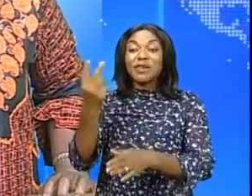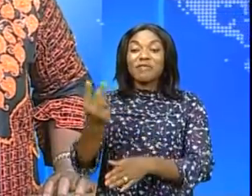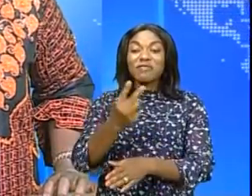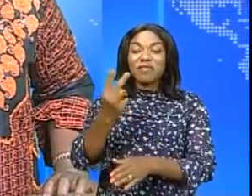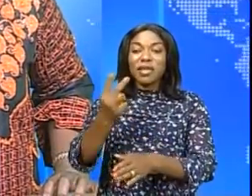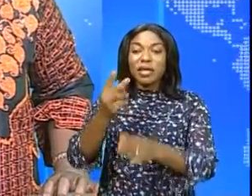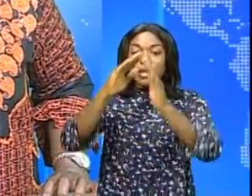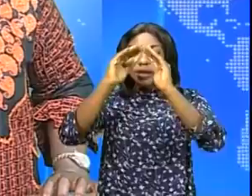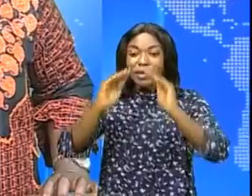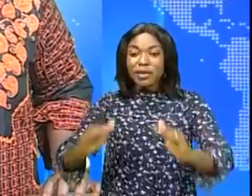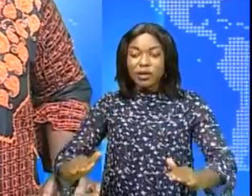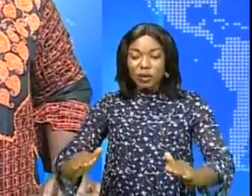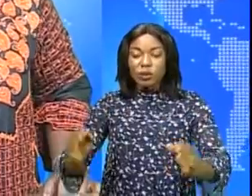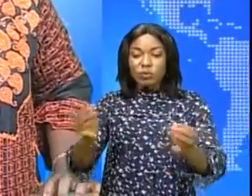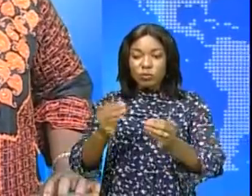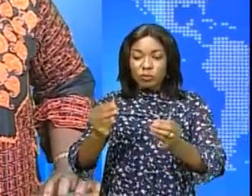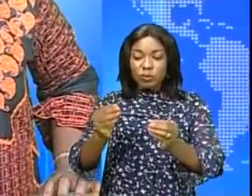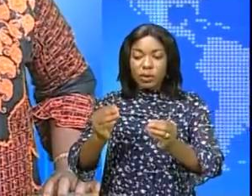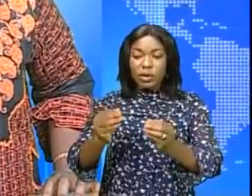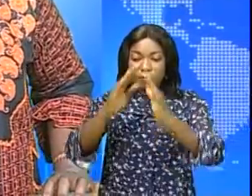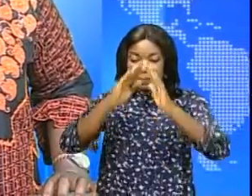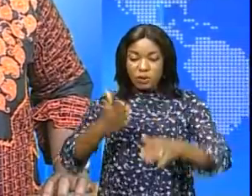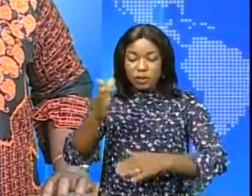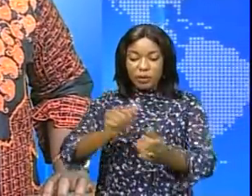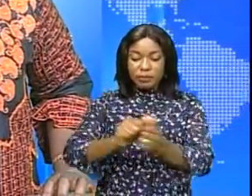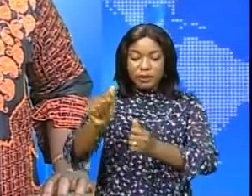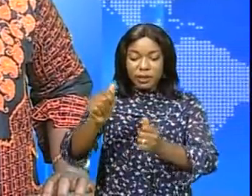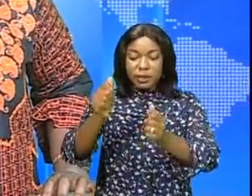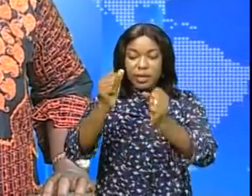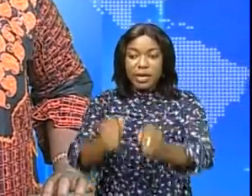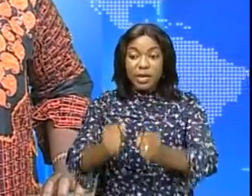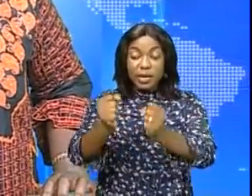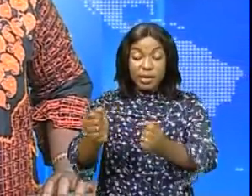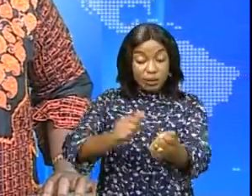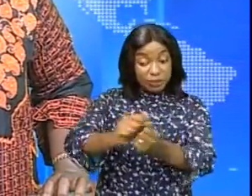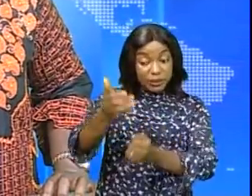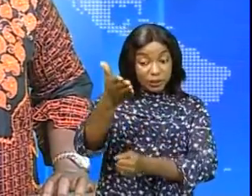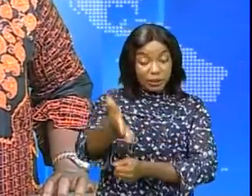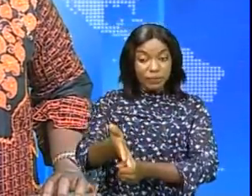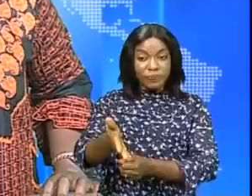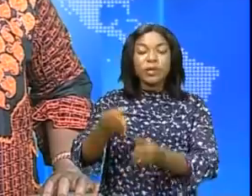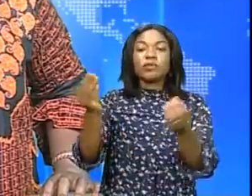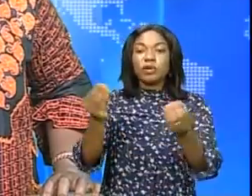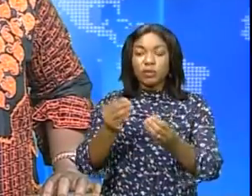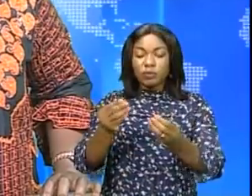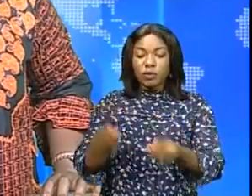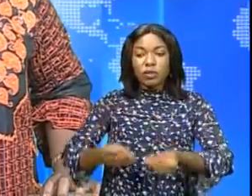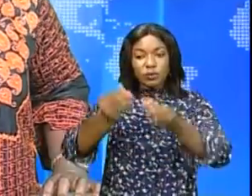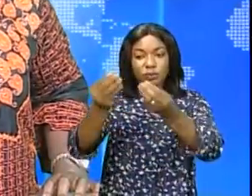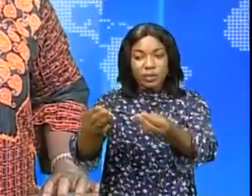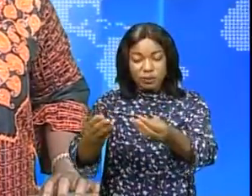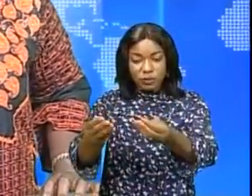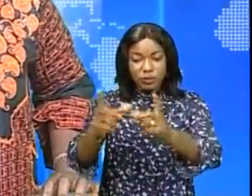l'entreprise de rail à Issyro. C'est aujourd'hui 8 avril 2021 que ce processus de relogement va